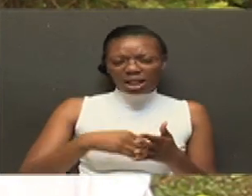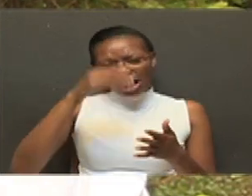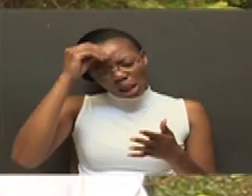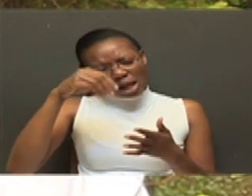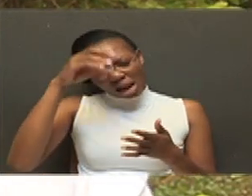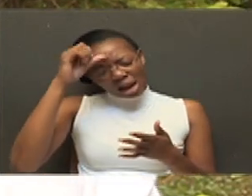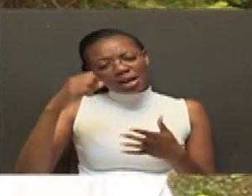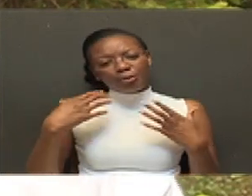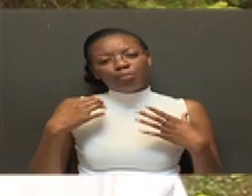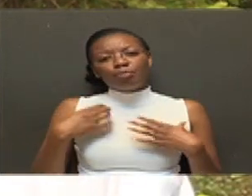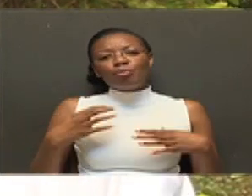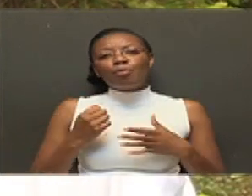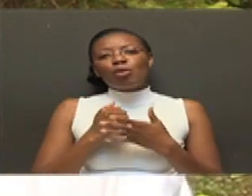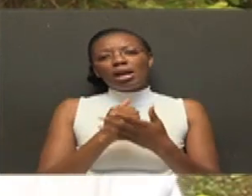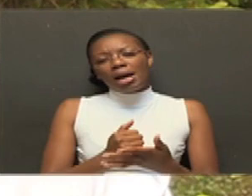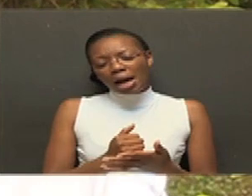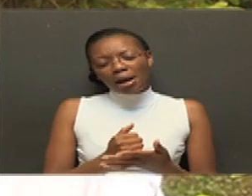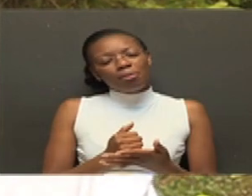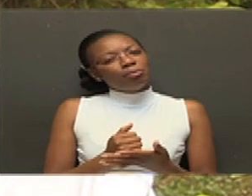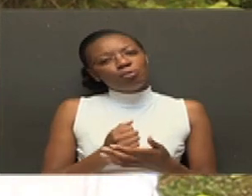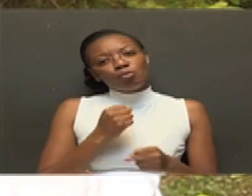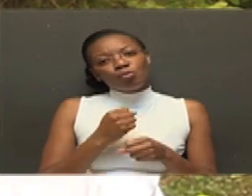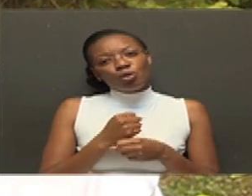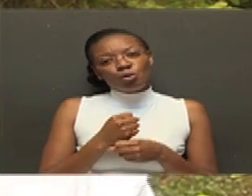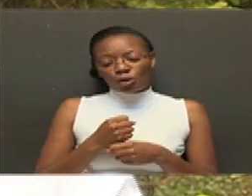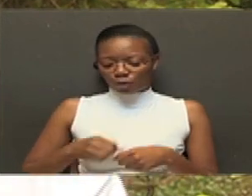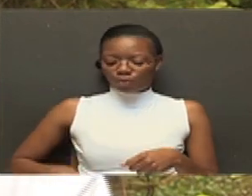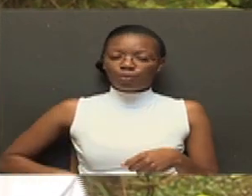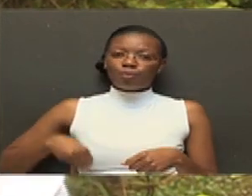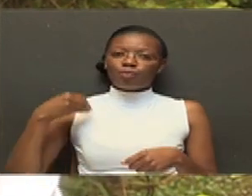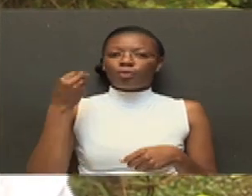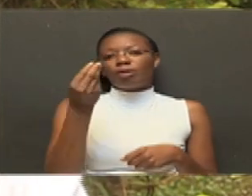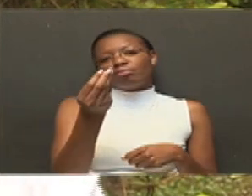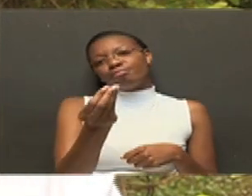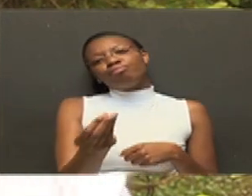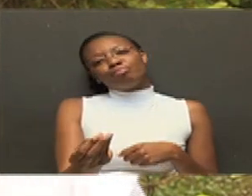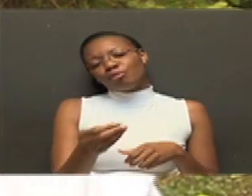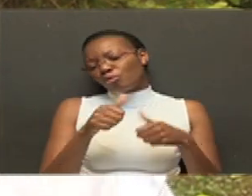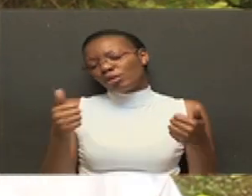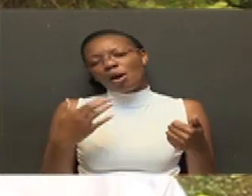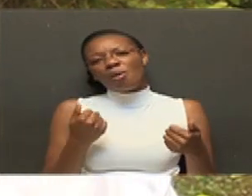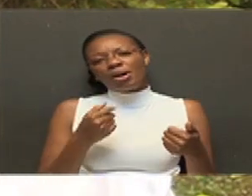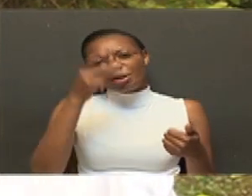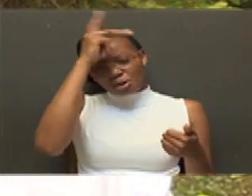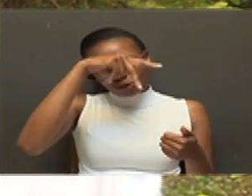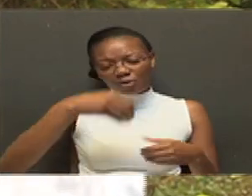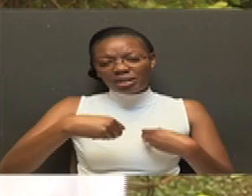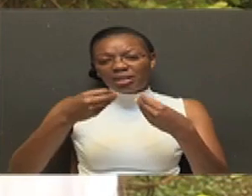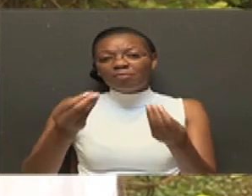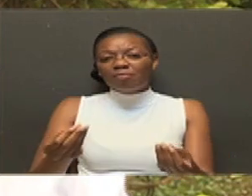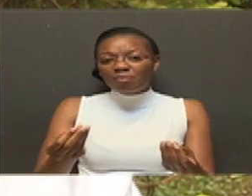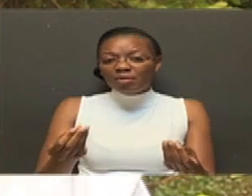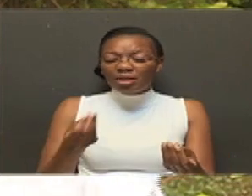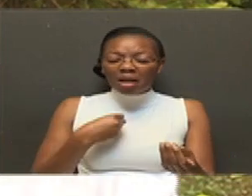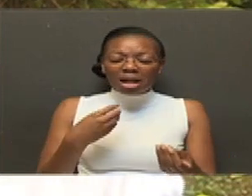tukasane kuwabia. Hata diposa, but sometimes unaeda kwa mfuko yako. Because university mibi ya jakupea. Sababu hii ni kitu ya interest ya.